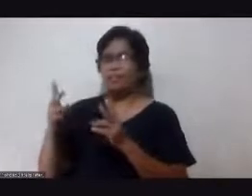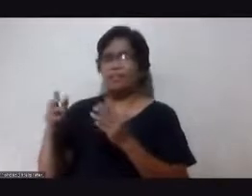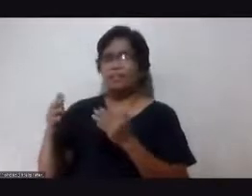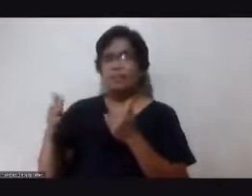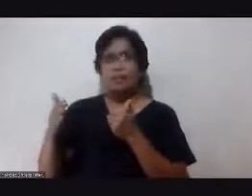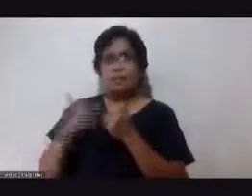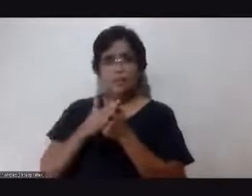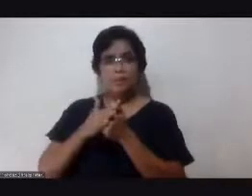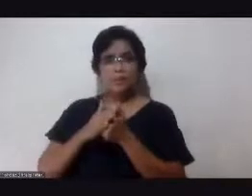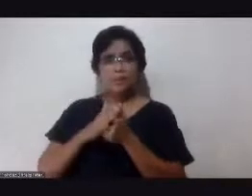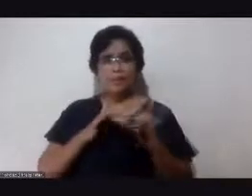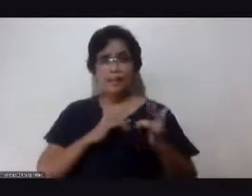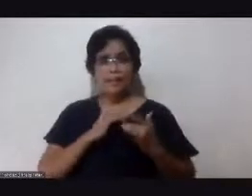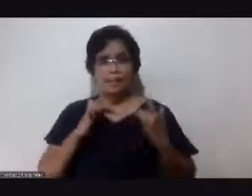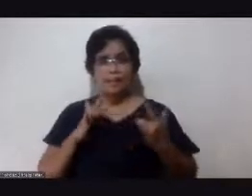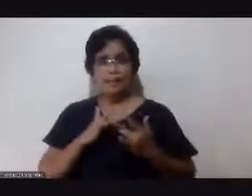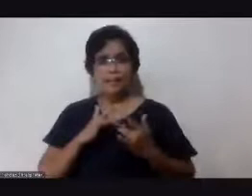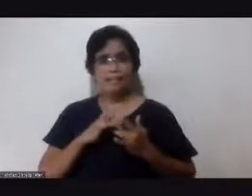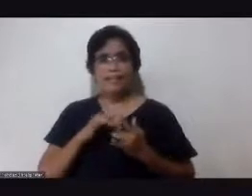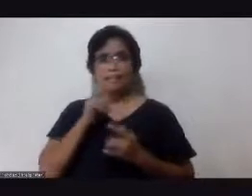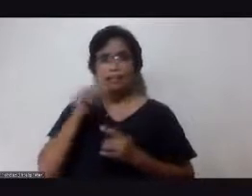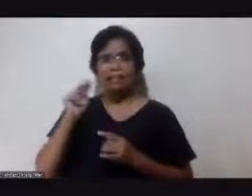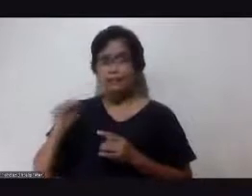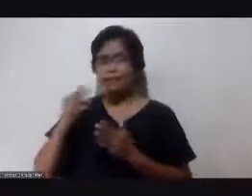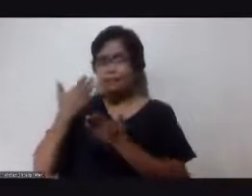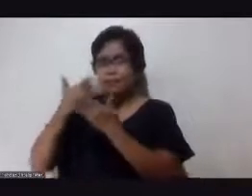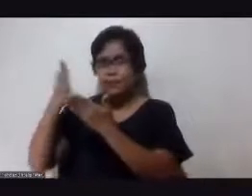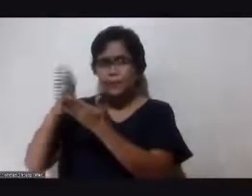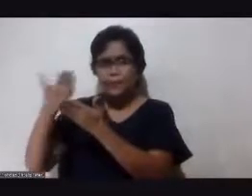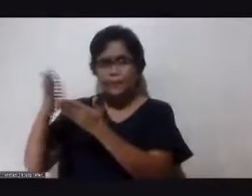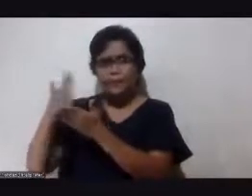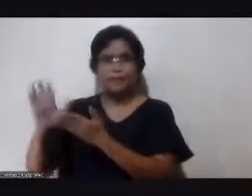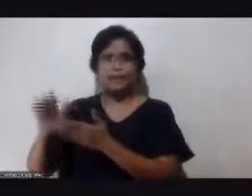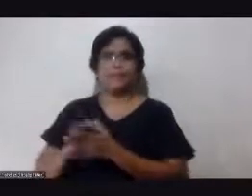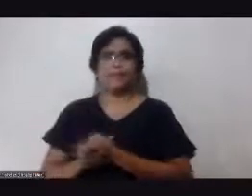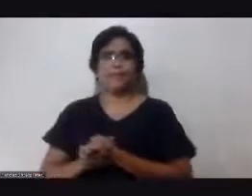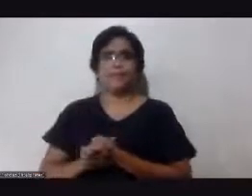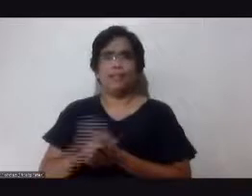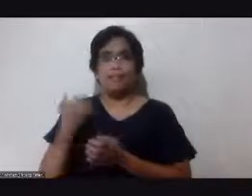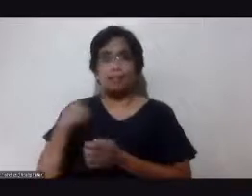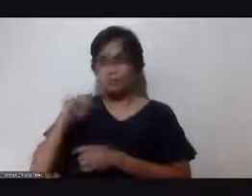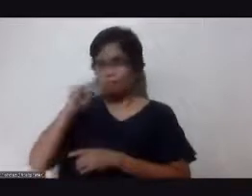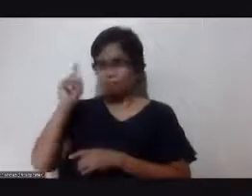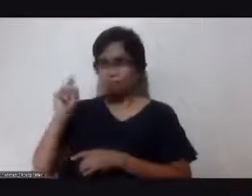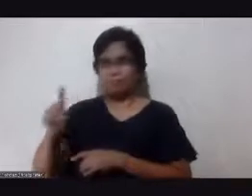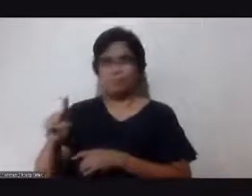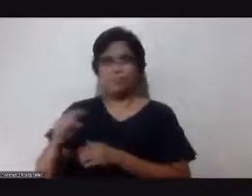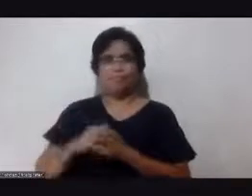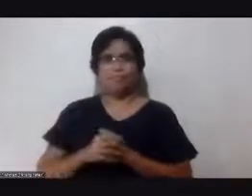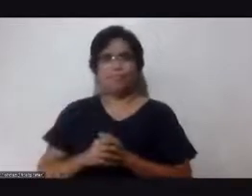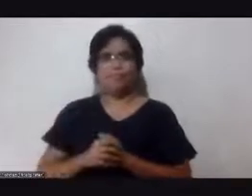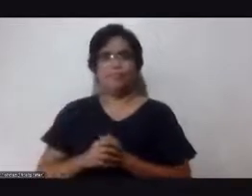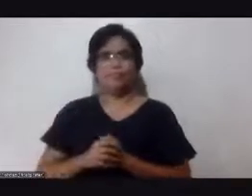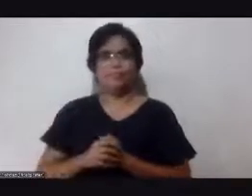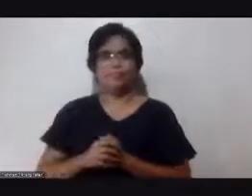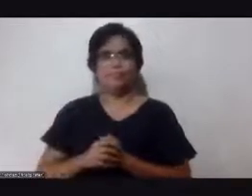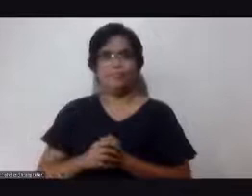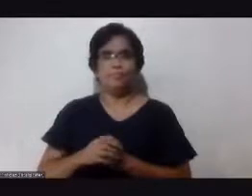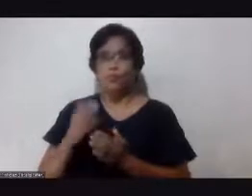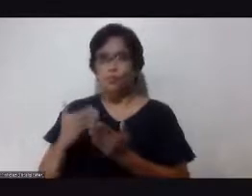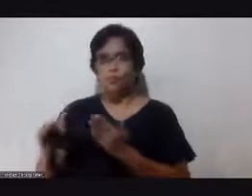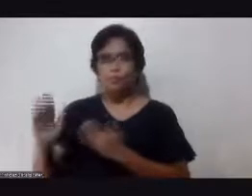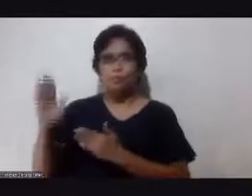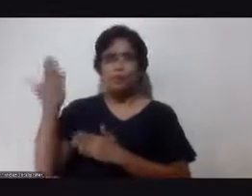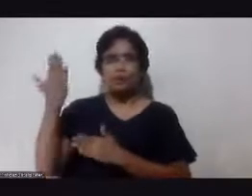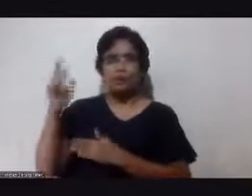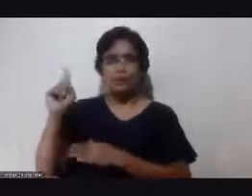heart yun ah hindi kailangang gumaso sa marami okay may nagtatanong dito no ah magandang umaga